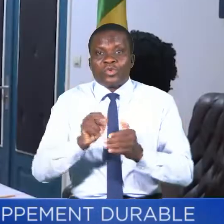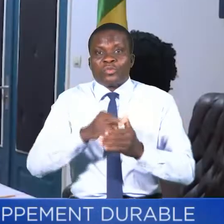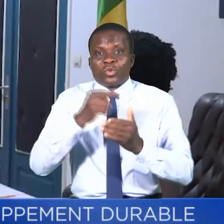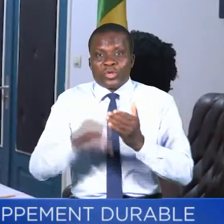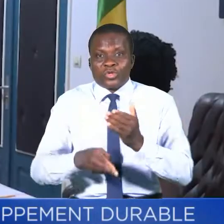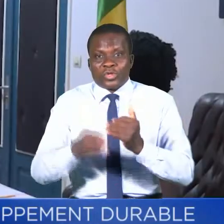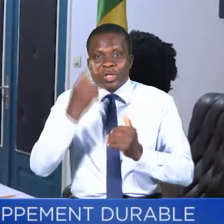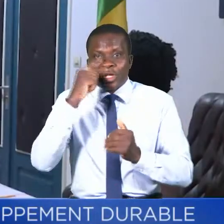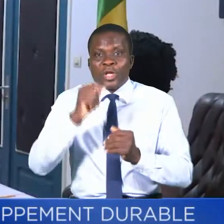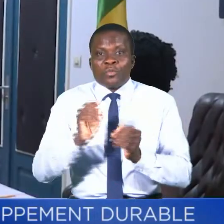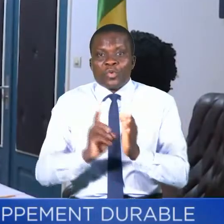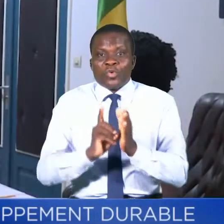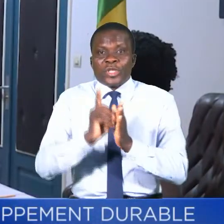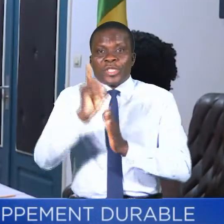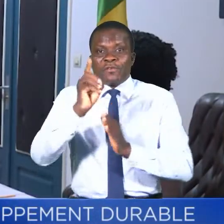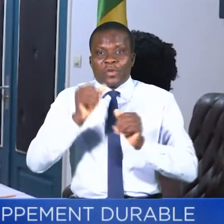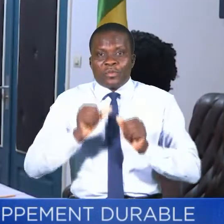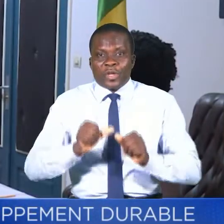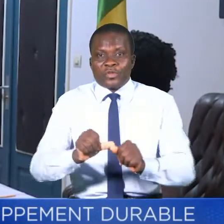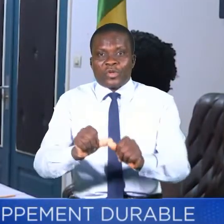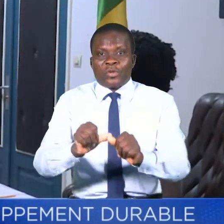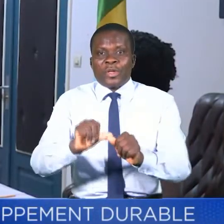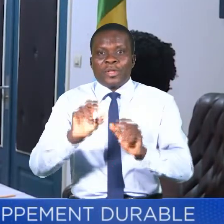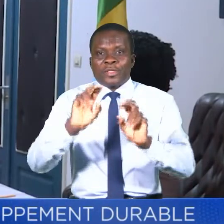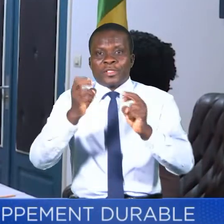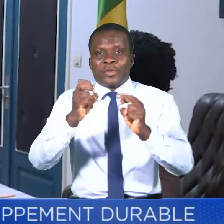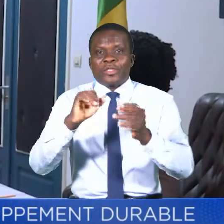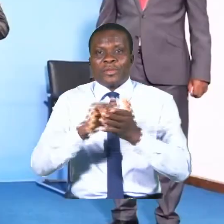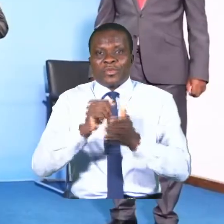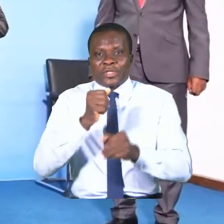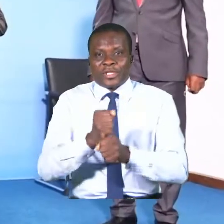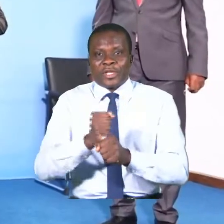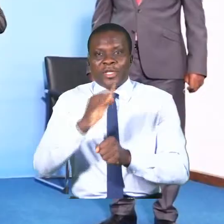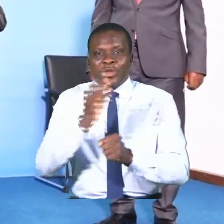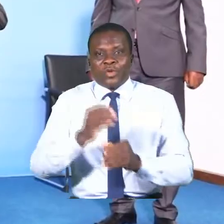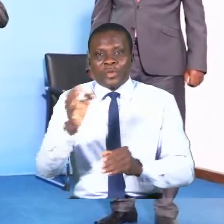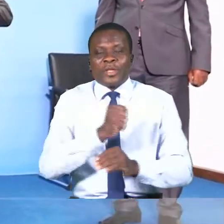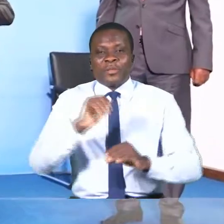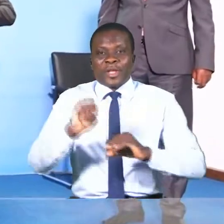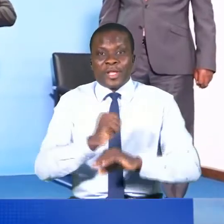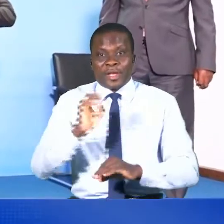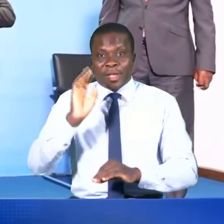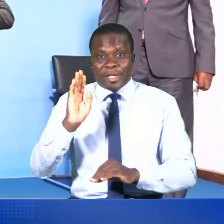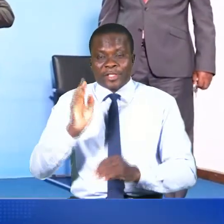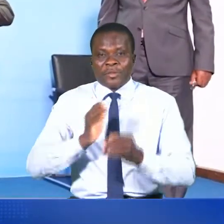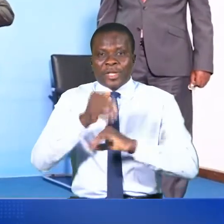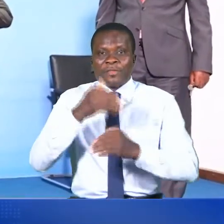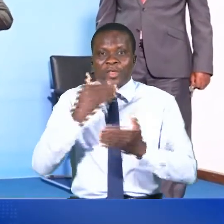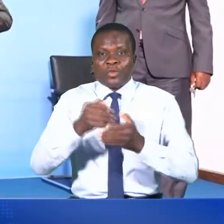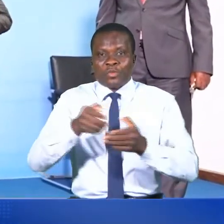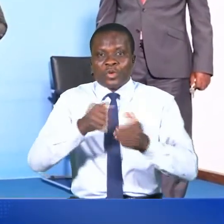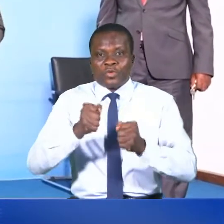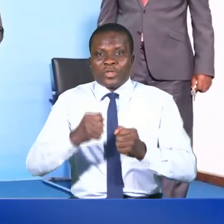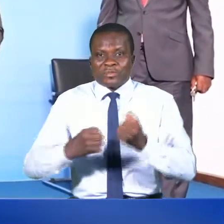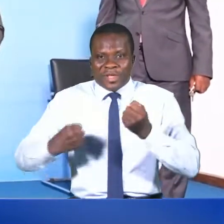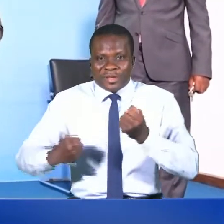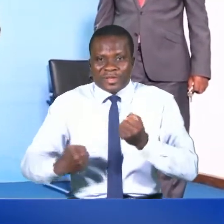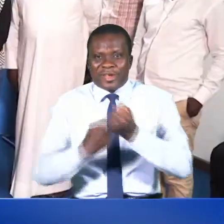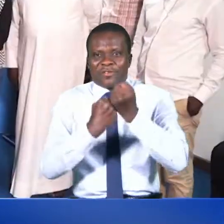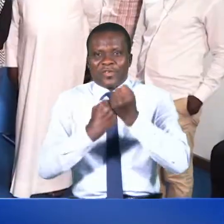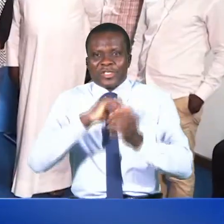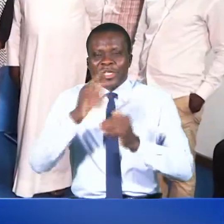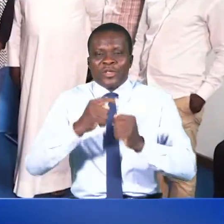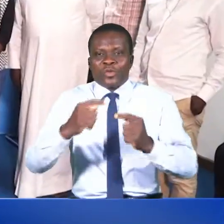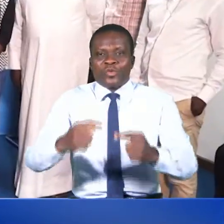pour le développement durable. C'est le thème de cette année, et le Bénin prend l'engagement, à travers une bonne gouvernance renforcée, de toujours